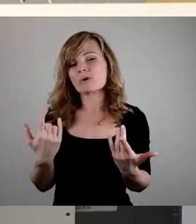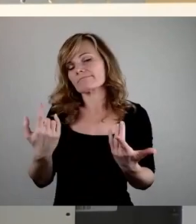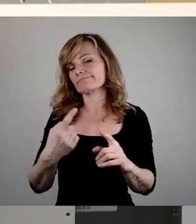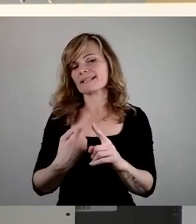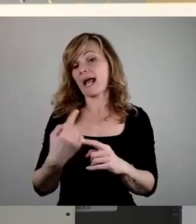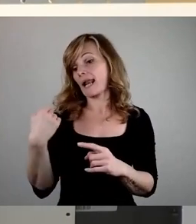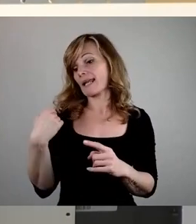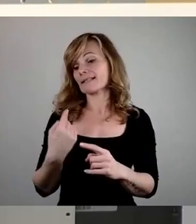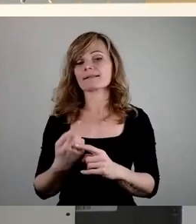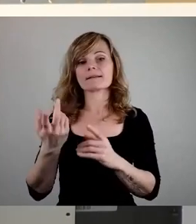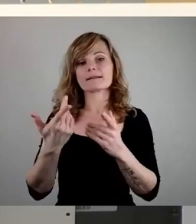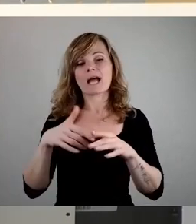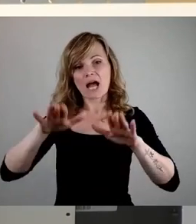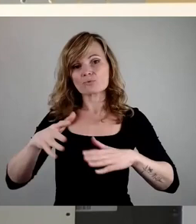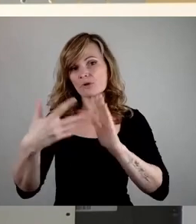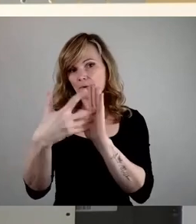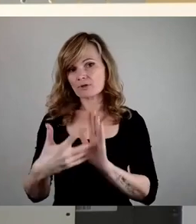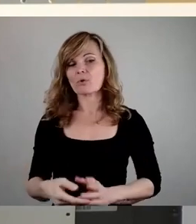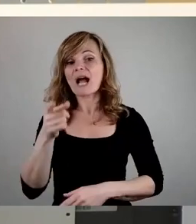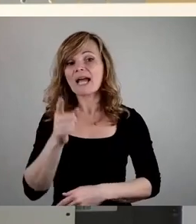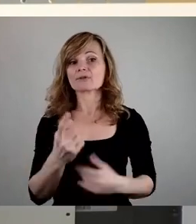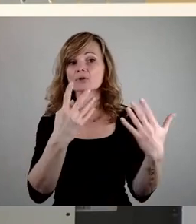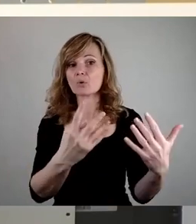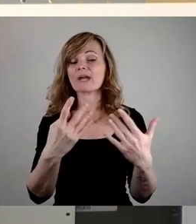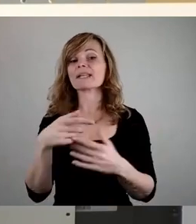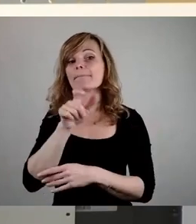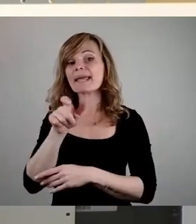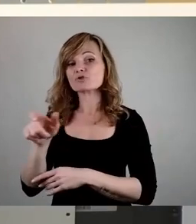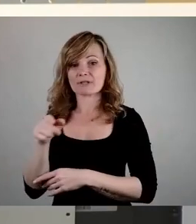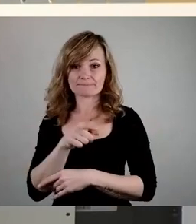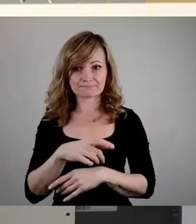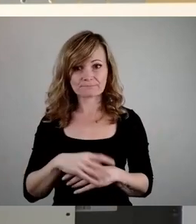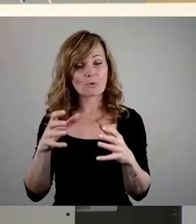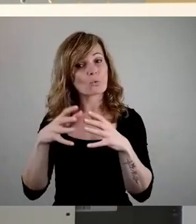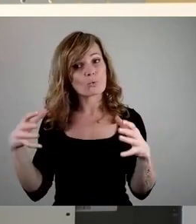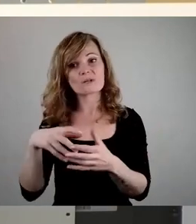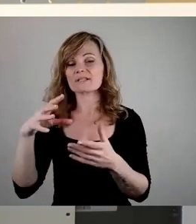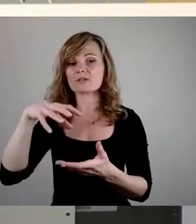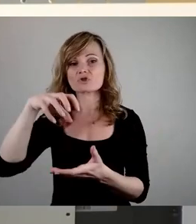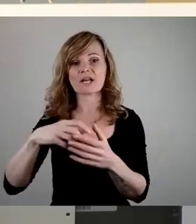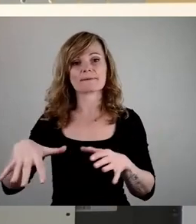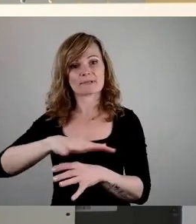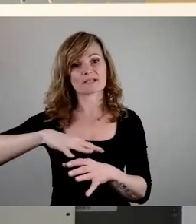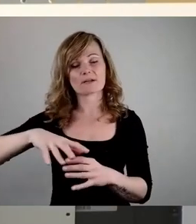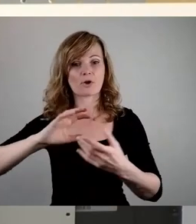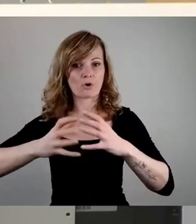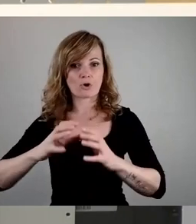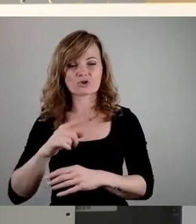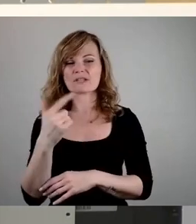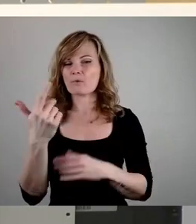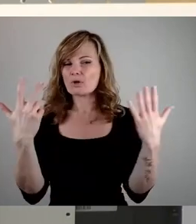Asylmonitorings, 109 Menschen, die in dem großen Stadtbezirk Klotsche untergebracht sind. 82